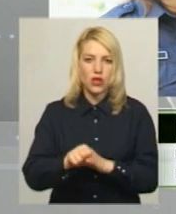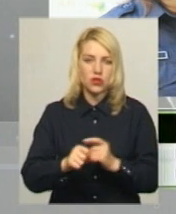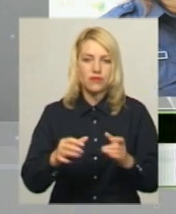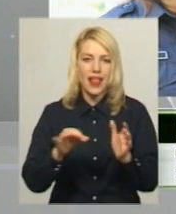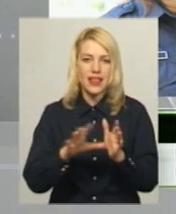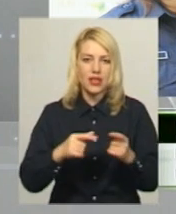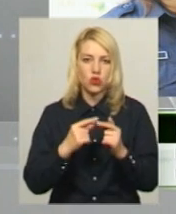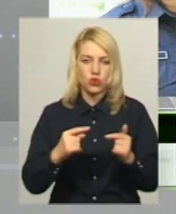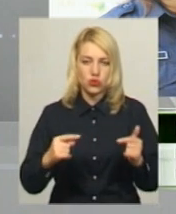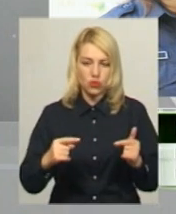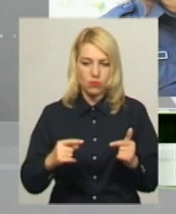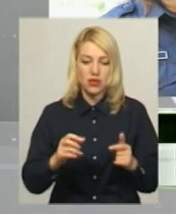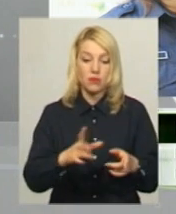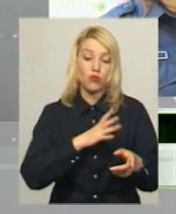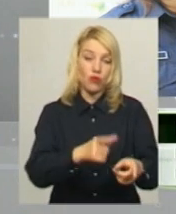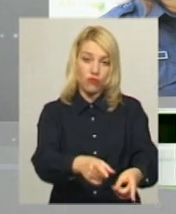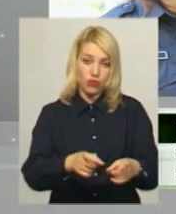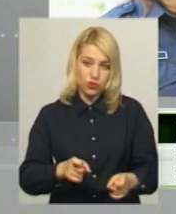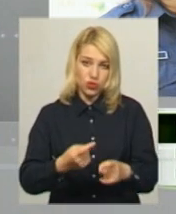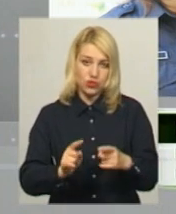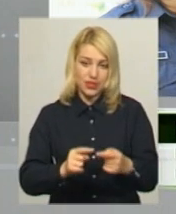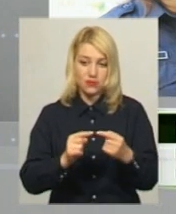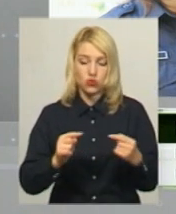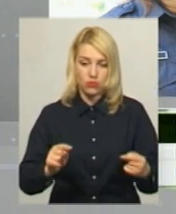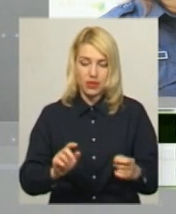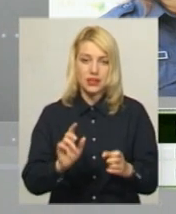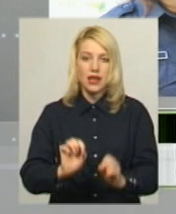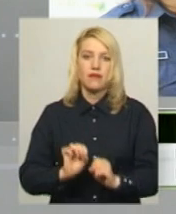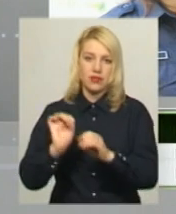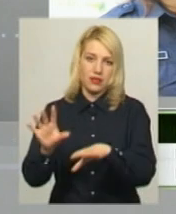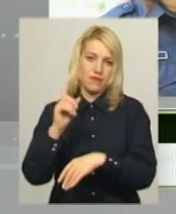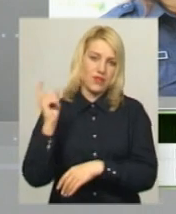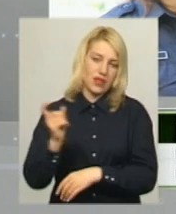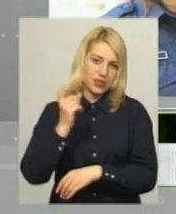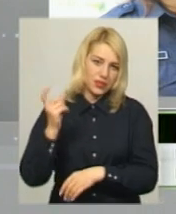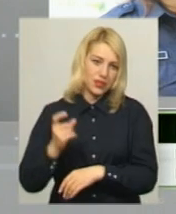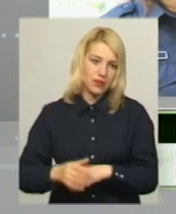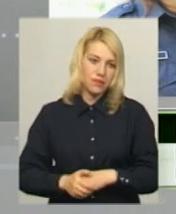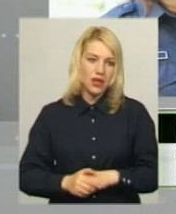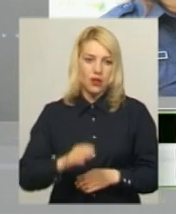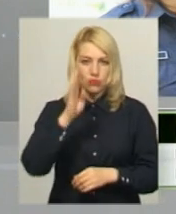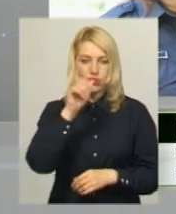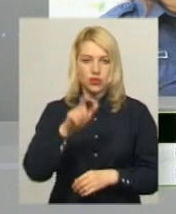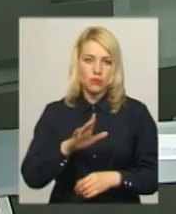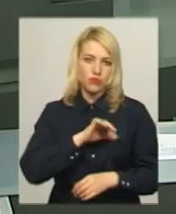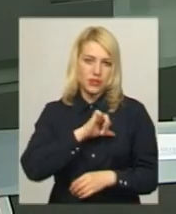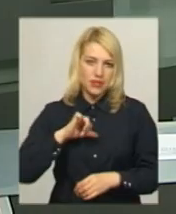будуть повернені власникам. Крадієм виявився 36-річний місцевий мешканець, тобто мешканець Нетішина.